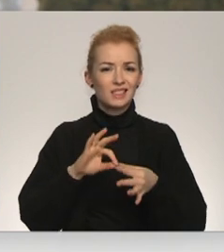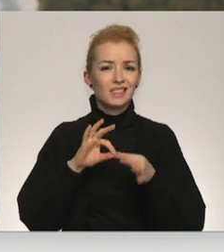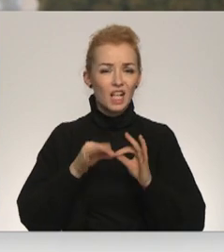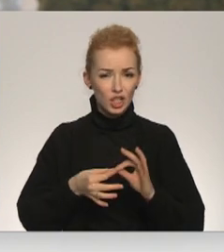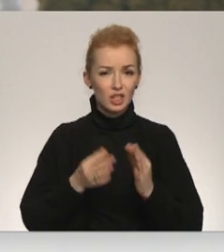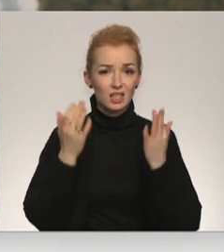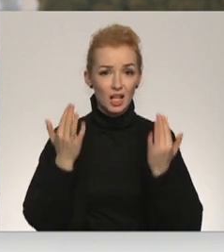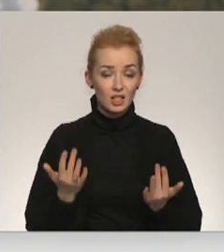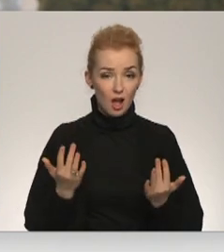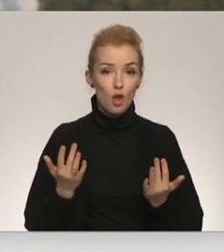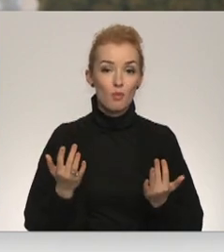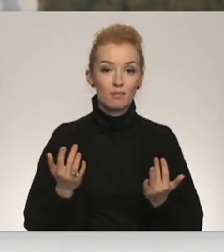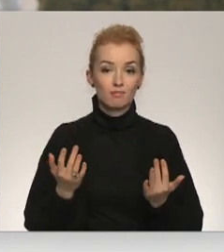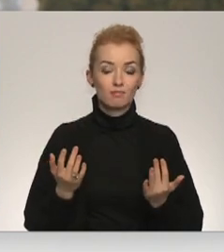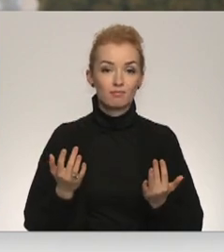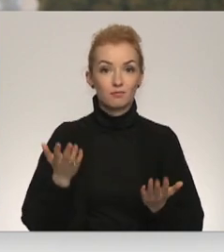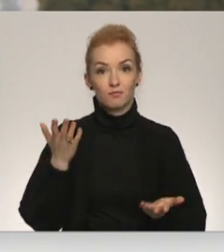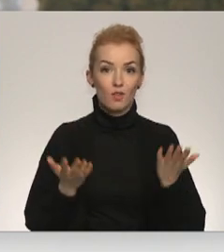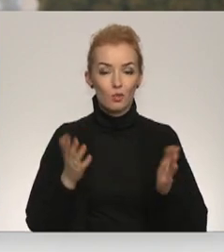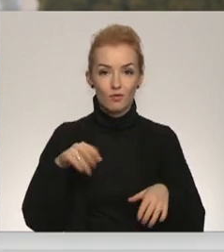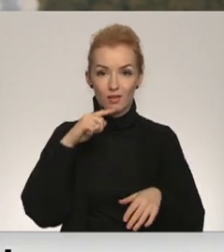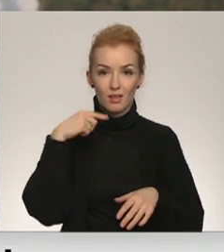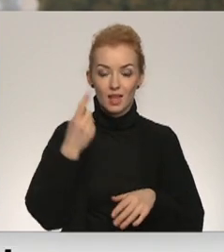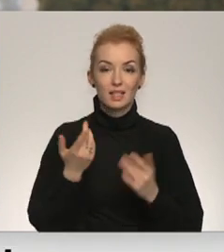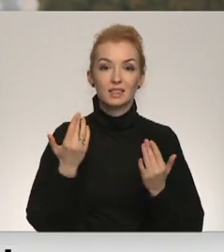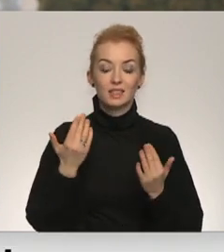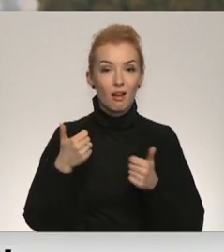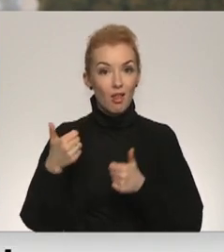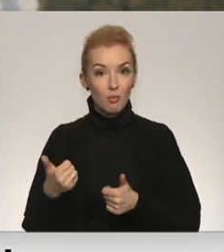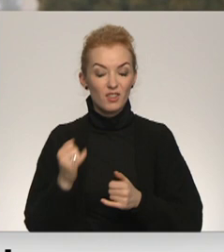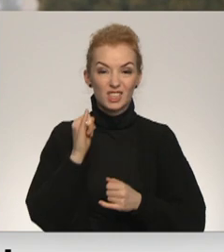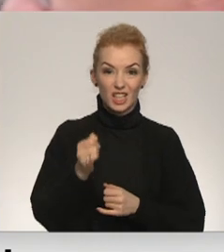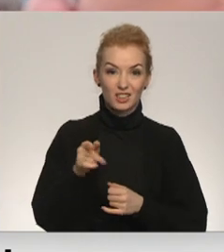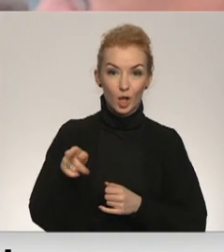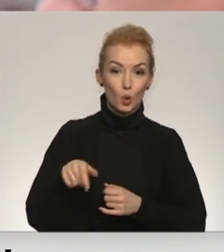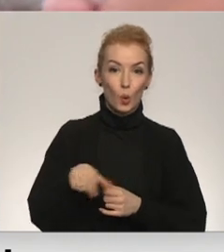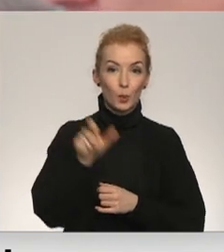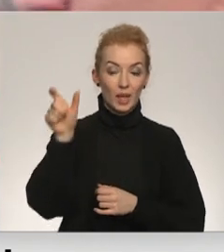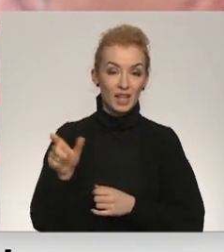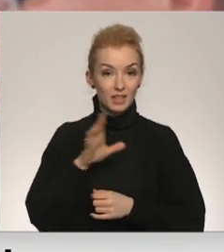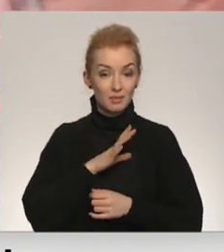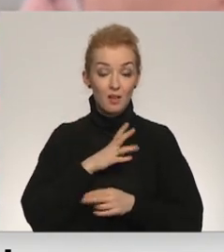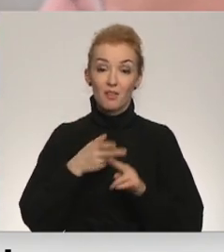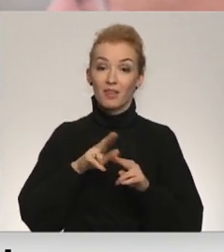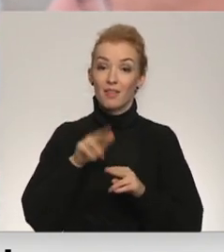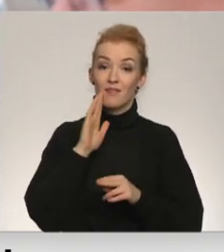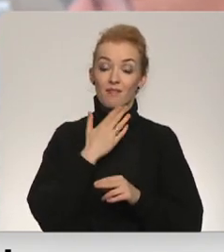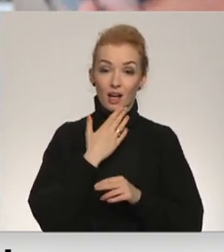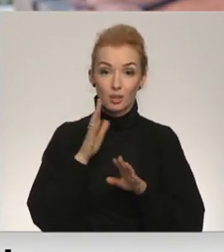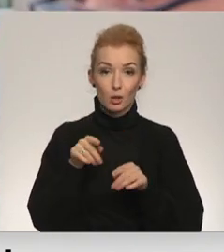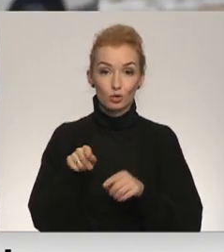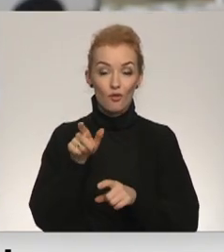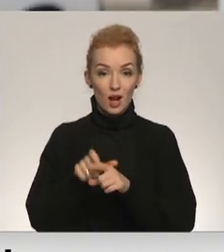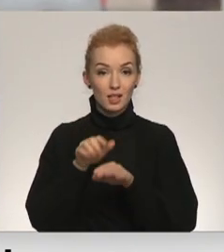secinājuma, kas varbūt var teikt tā, cik labs vai slikts tas Upīts ir bijis. Un tad vasarā jautājums par Upīža vārdu